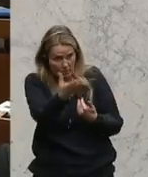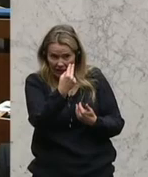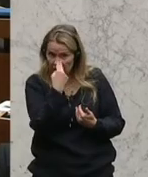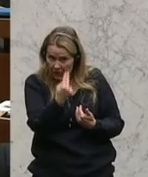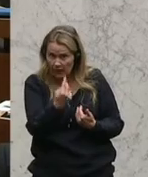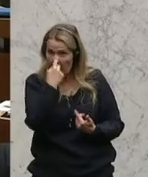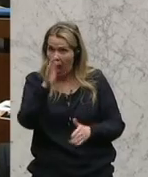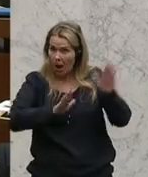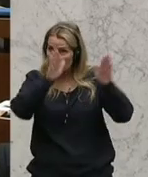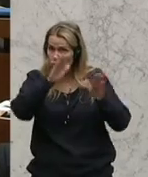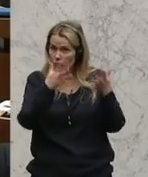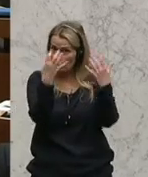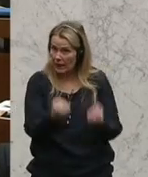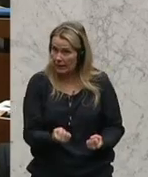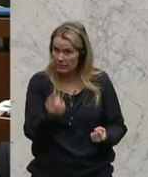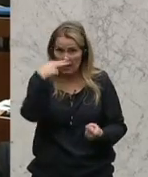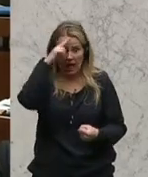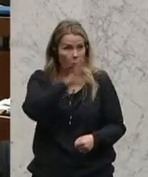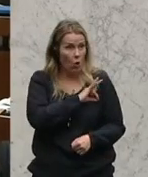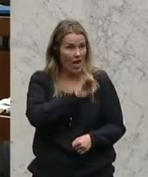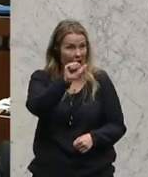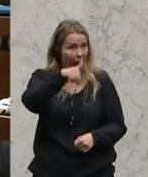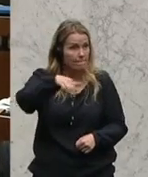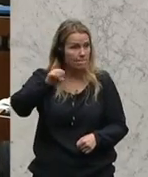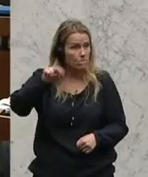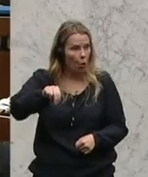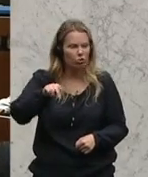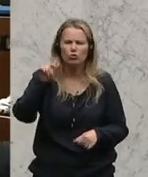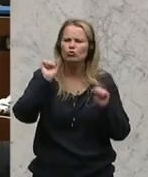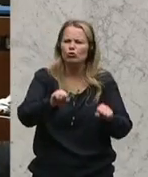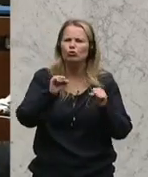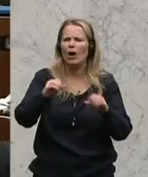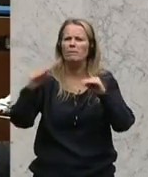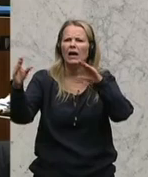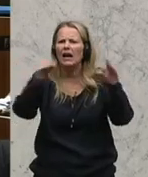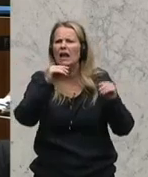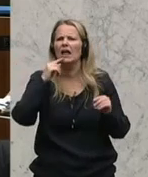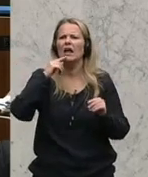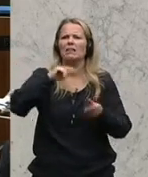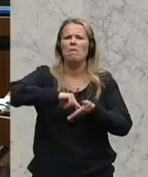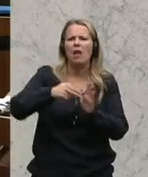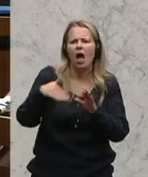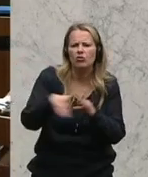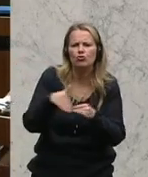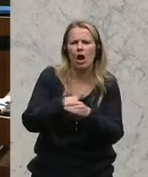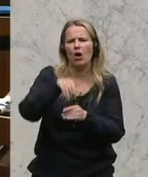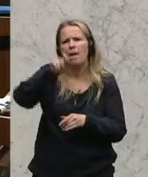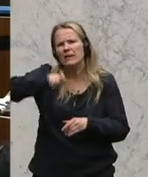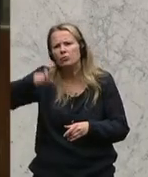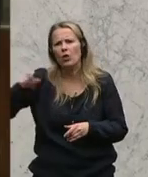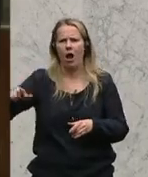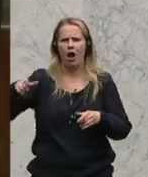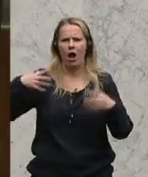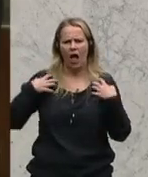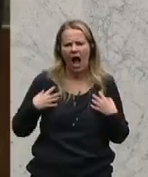Abstimmungsergebnisse auch, Kollege Armbach. Da wird immer geredet, vor Planstellen, vor Personal, vor Ausrüstung.